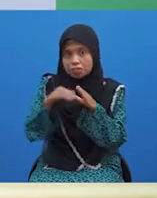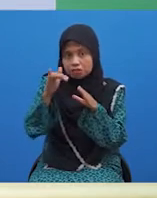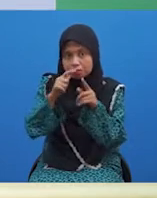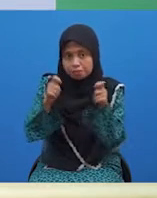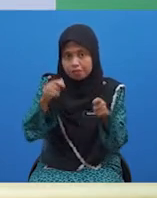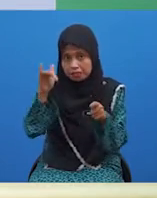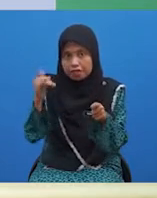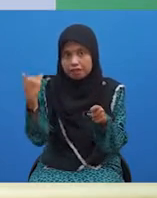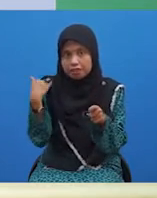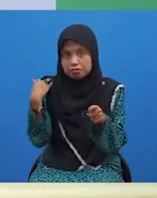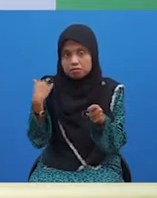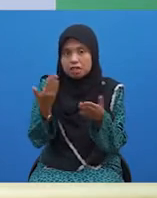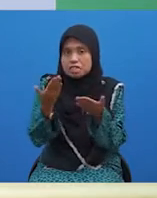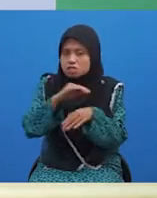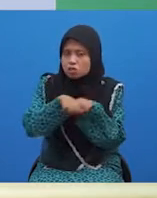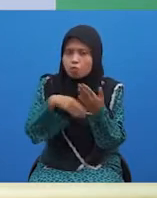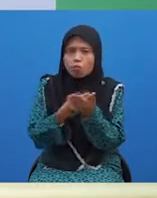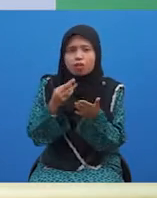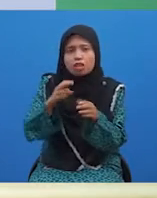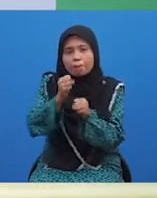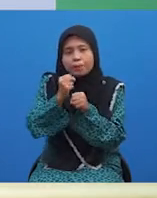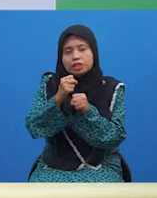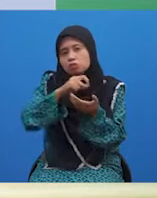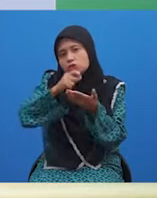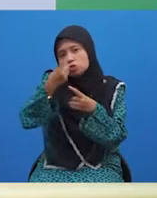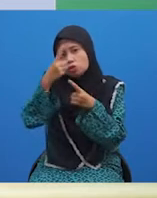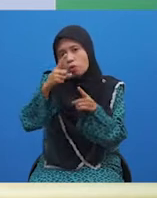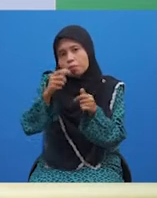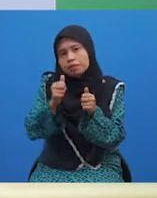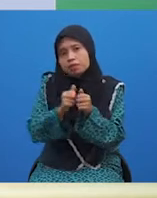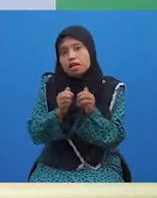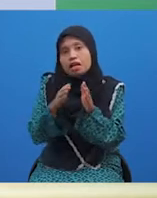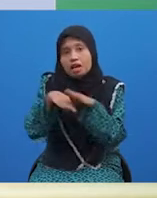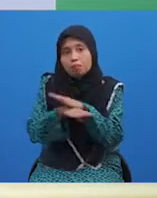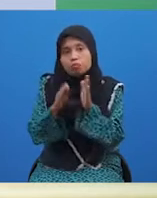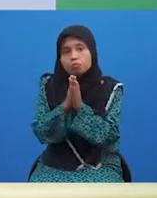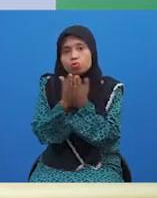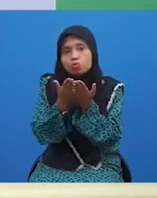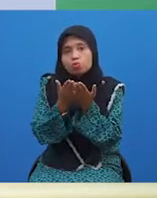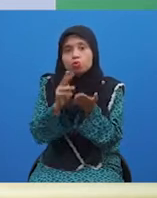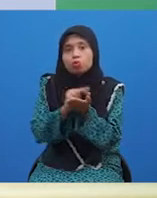disediakan. Diharap pelajar dapat menulis jawapan ke dalam buku nota.